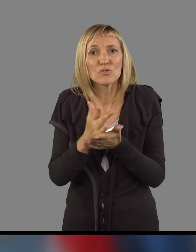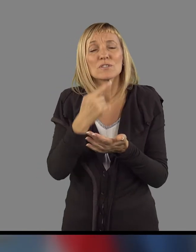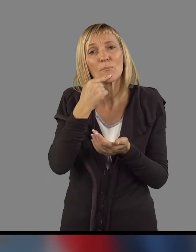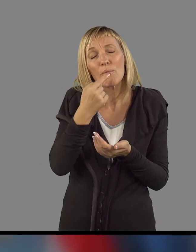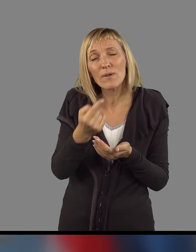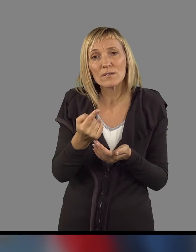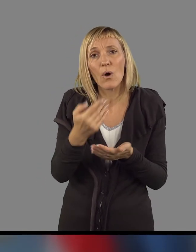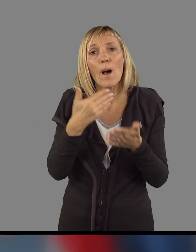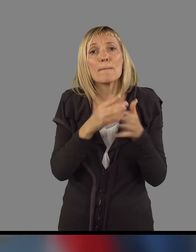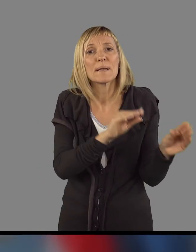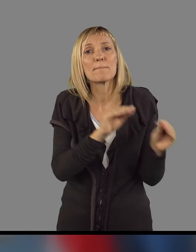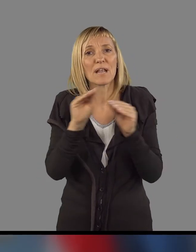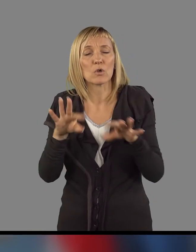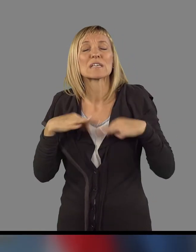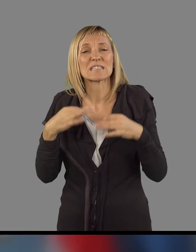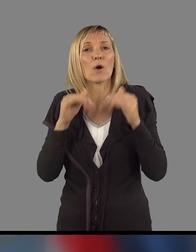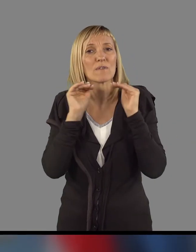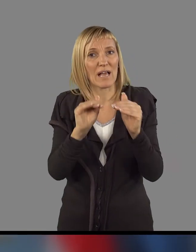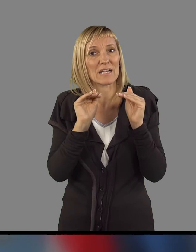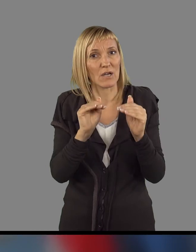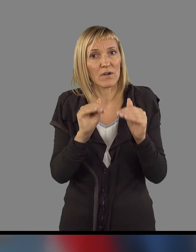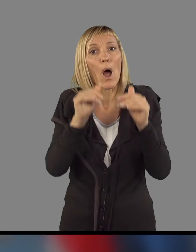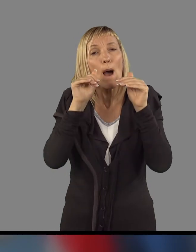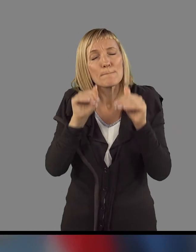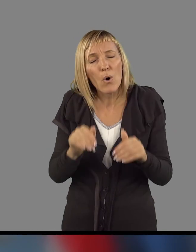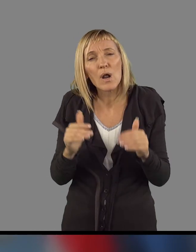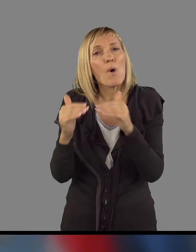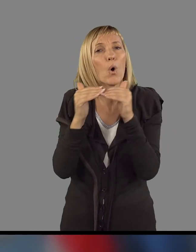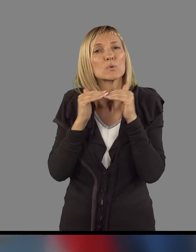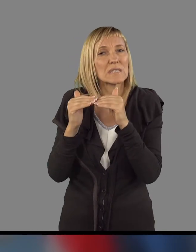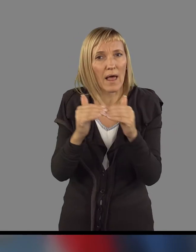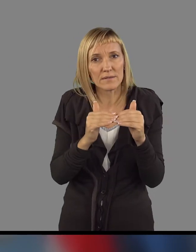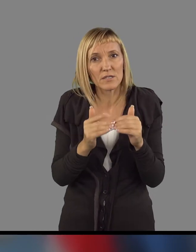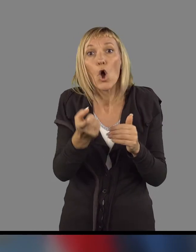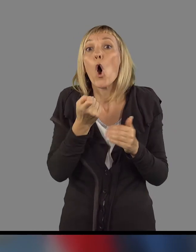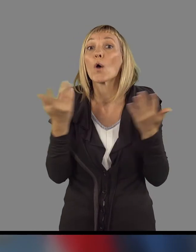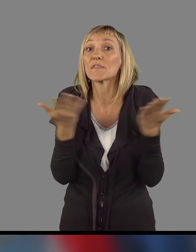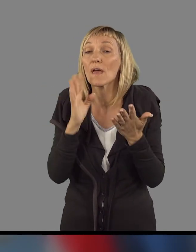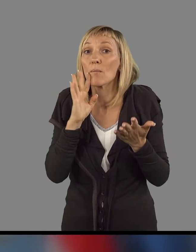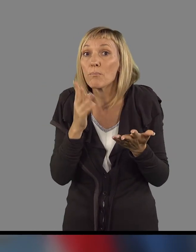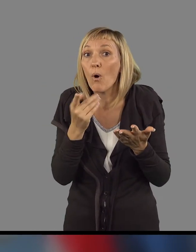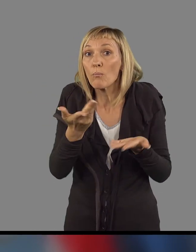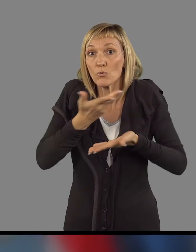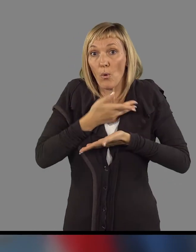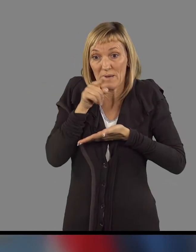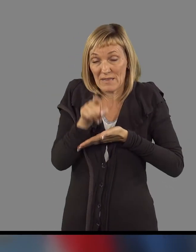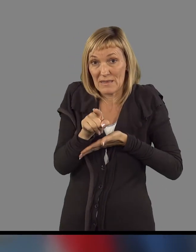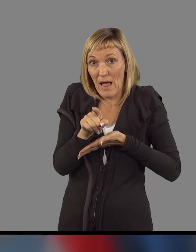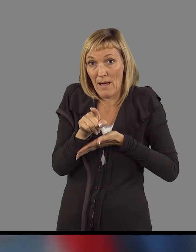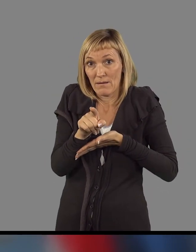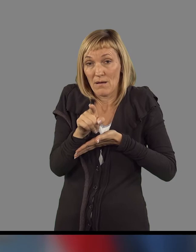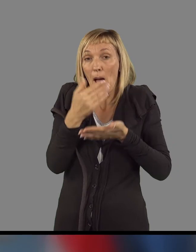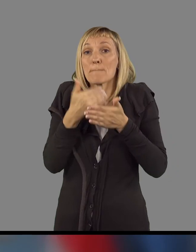sem rekel, pri prenosu zdravstvenega zavarovanja se moramo uskladiti, od kje bo prišlo teh